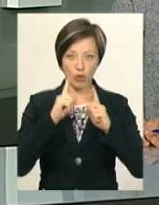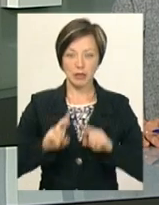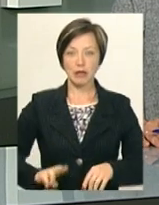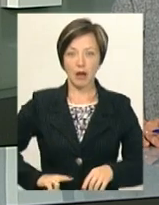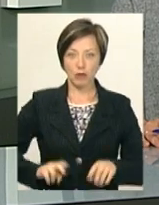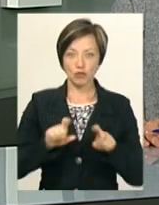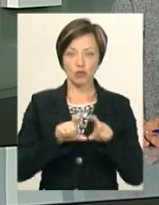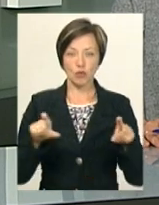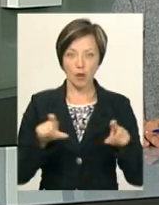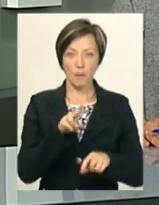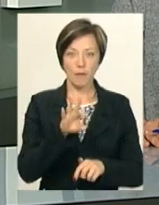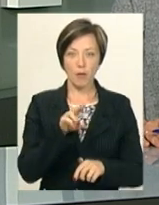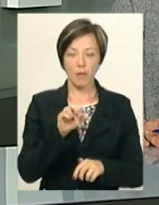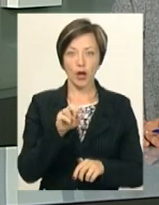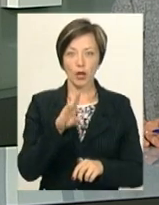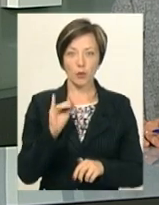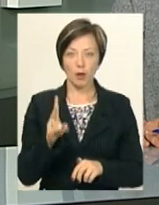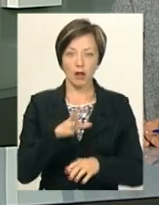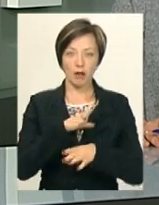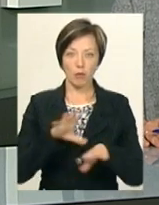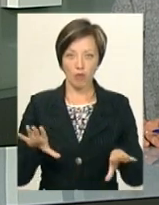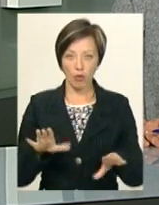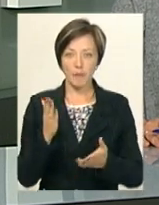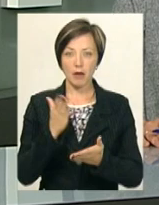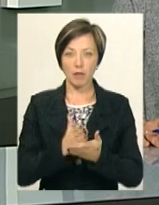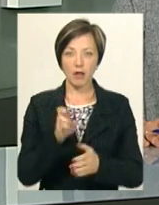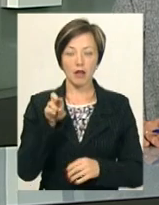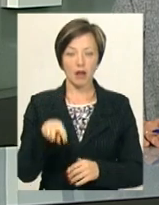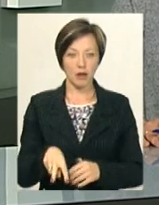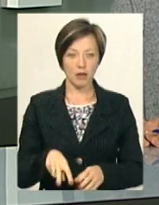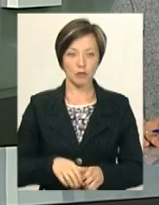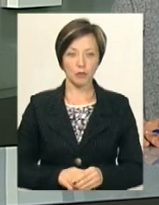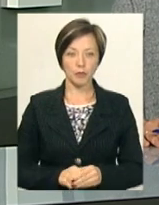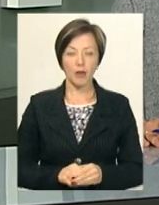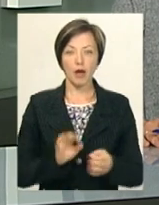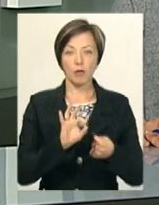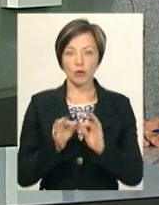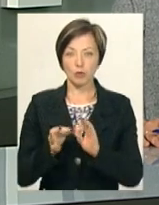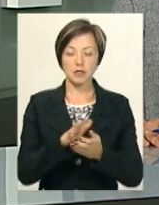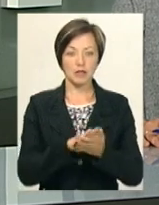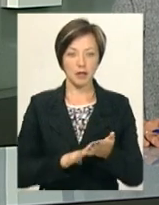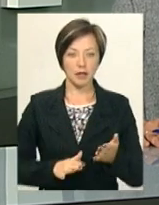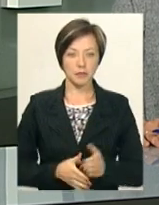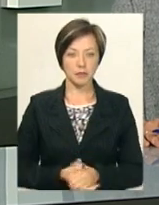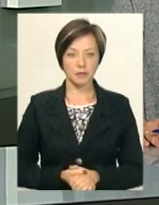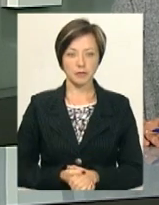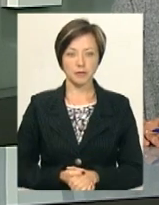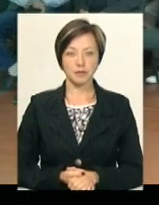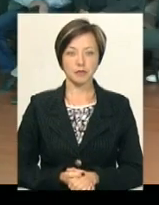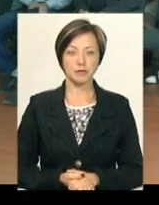Директорки школи Тетяни Попадюк на зібранні не було. Вона перебуває на лікарняному. Подробиці у сюжеті Михайла Жили.